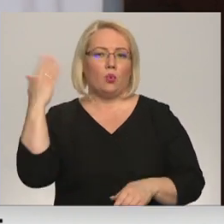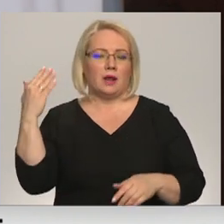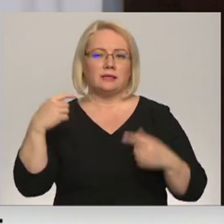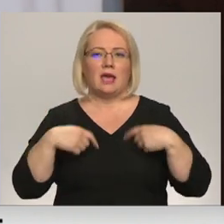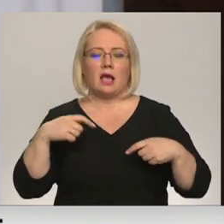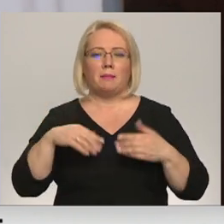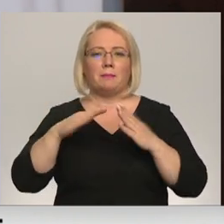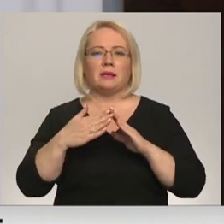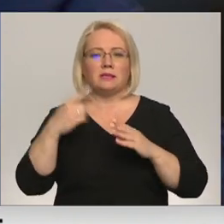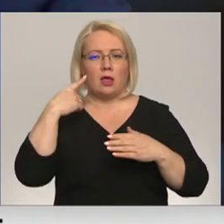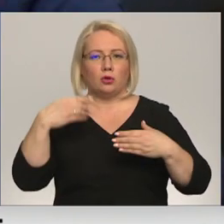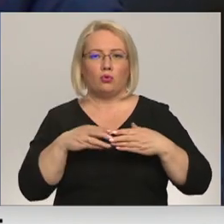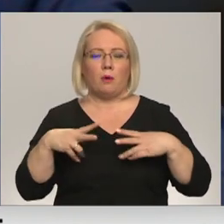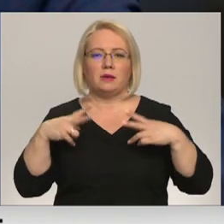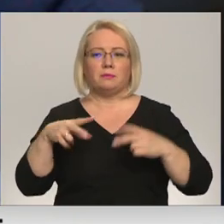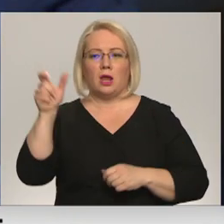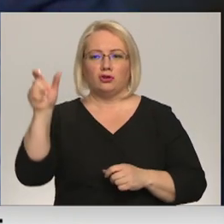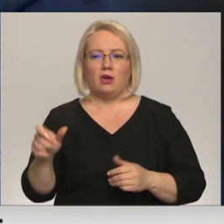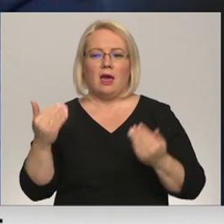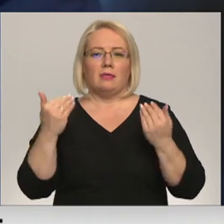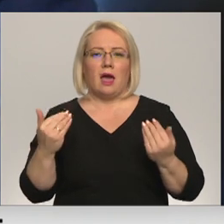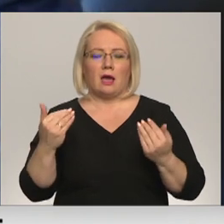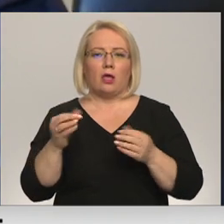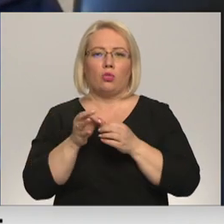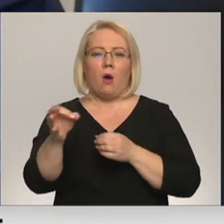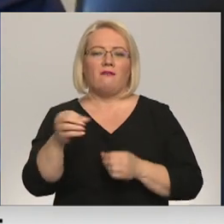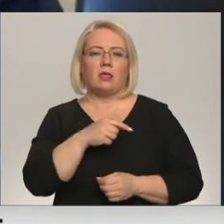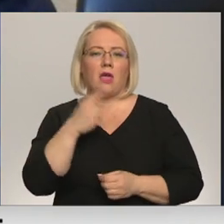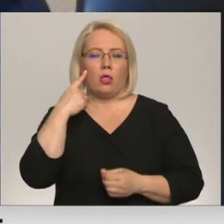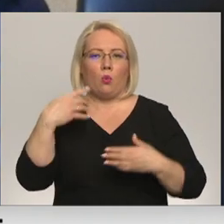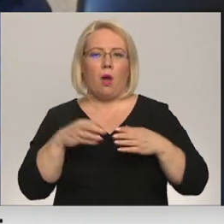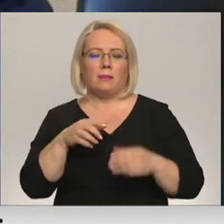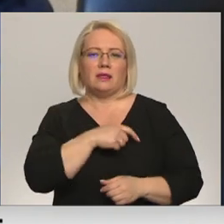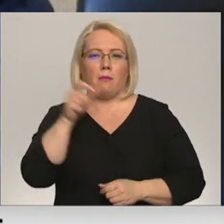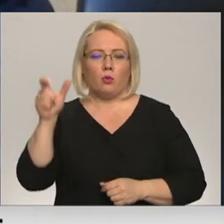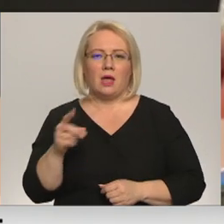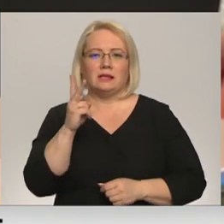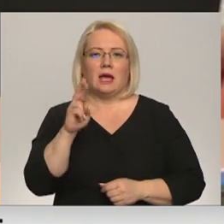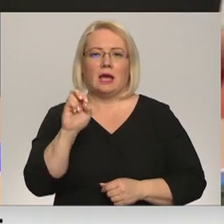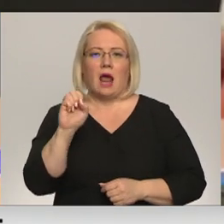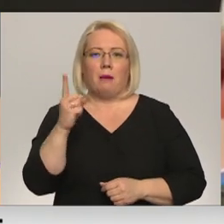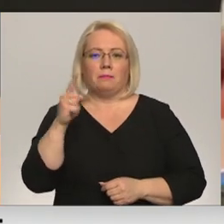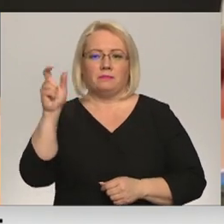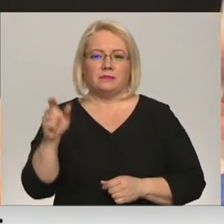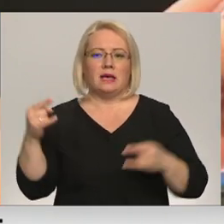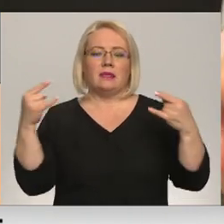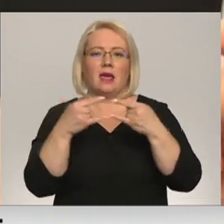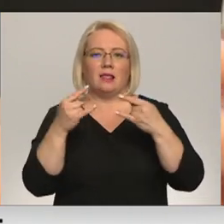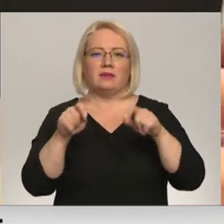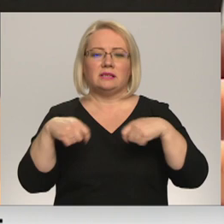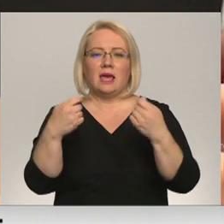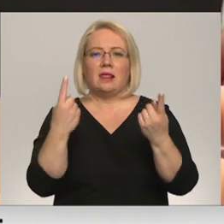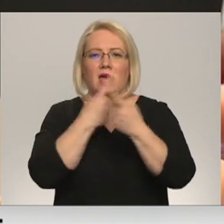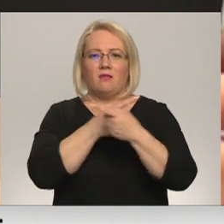pilsētas domas priekšsēdētājs, tagadējais Jēkapils novada domas deputāts Aivars Kraps. Latvijas televīzijas sniegtā informācija